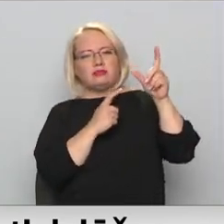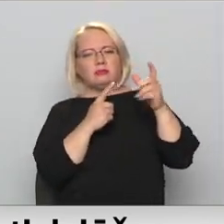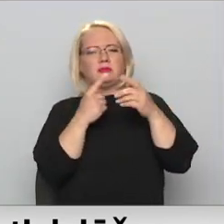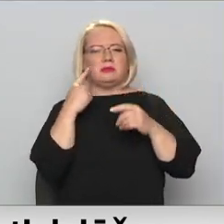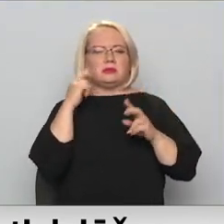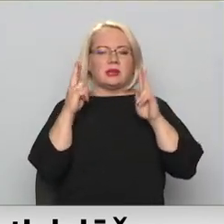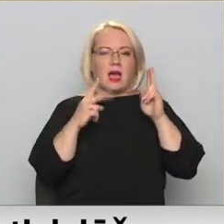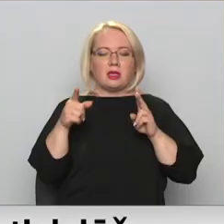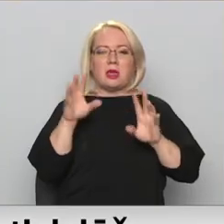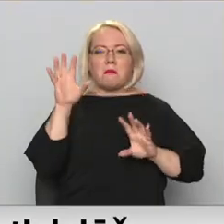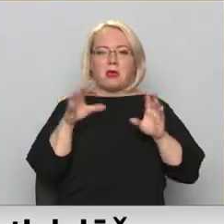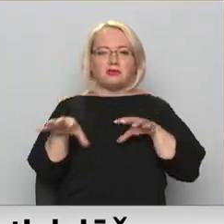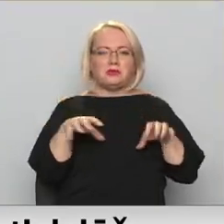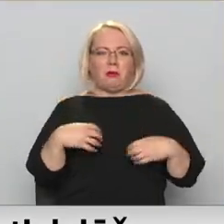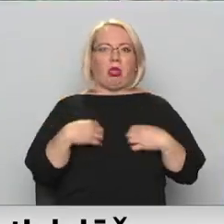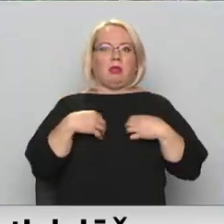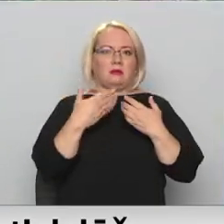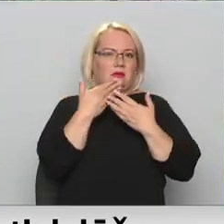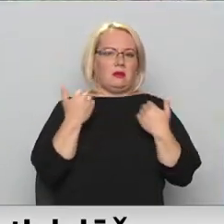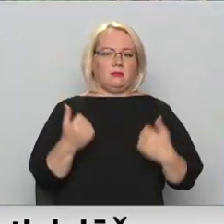vien, šos meža dzīvnieks īpaši nebiedē.